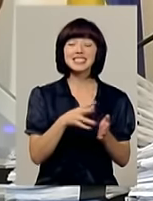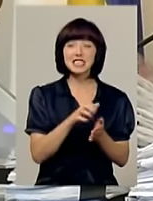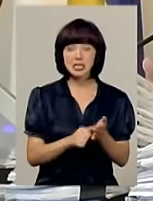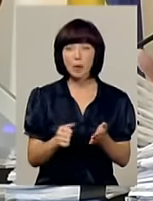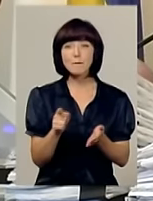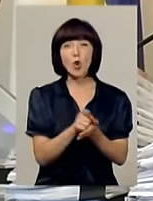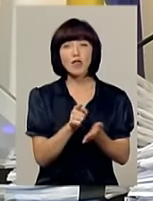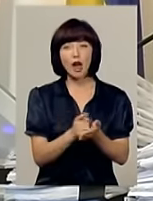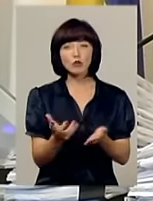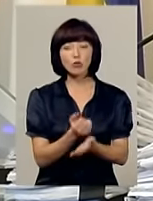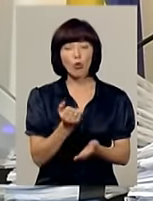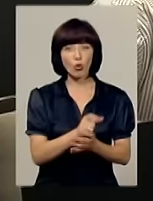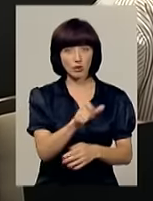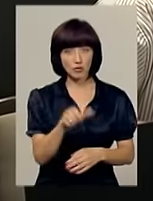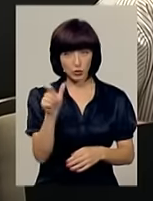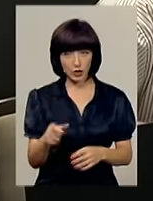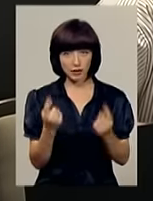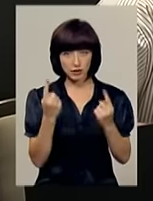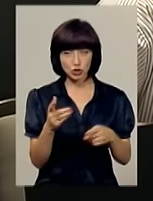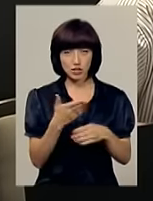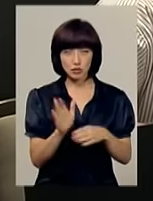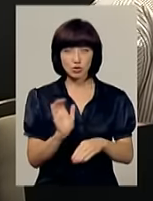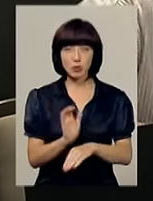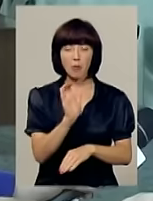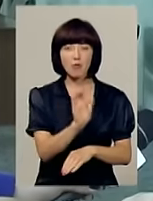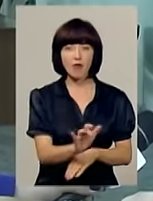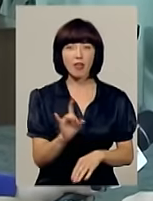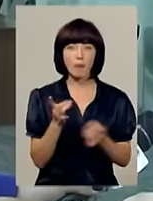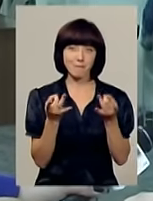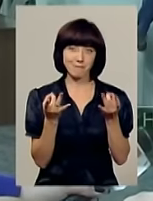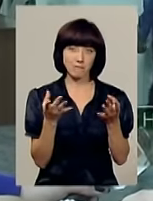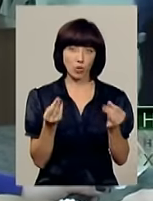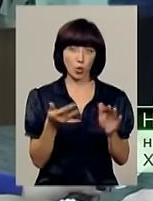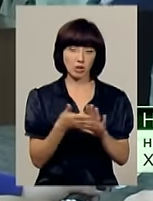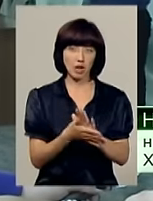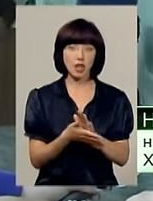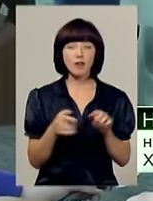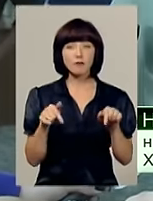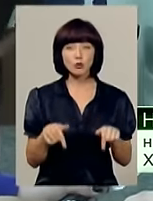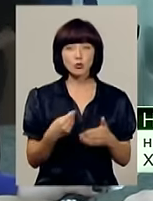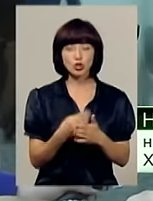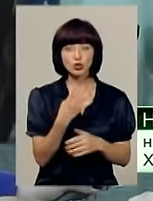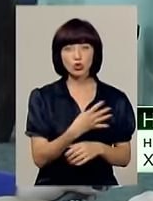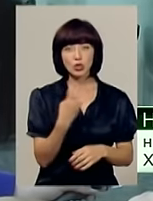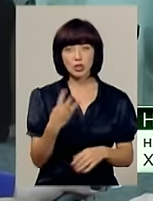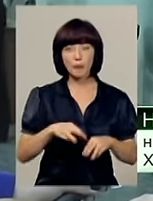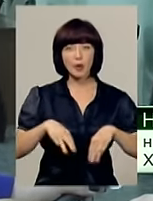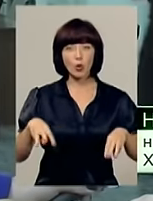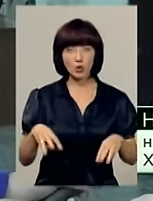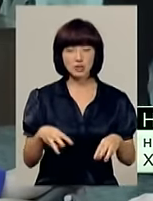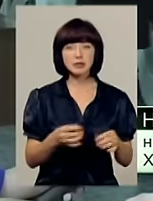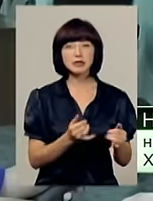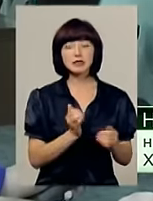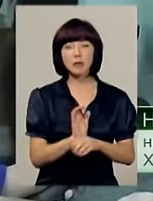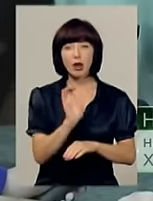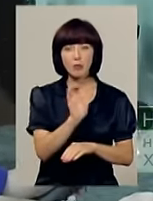фізичних осіб, леоучастку яких міські обранці спрямували на проїдання. В цьому бюджеті 43 мільйони спрямовуються на забезпечення